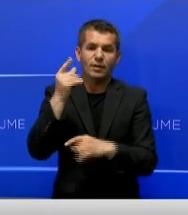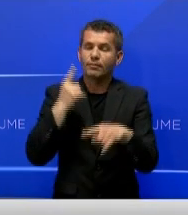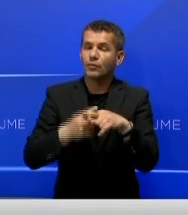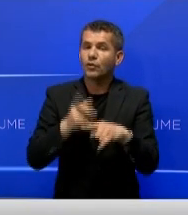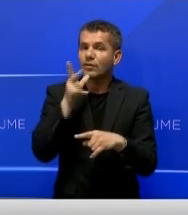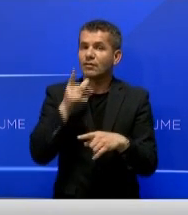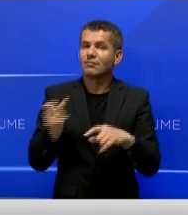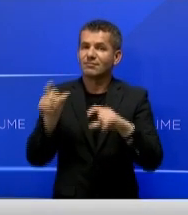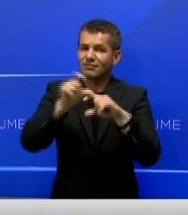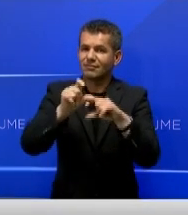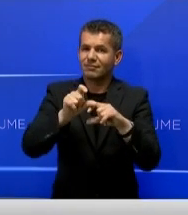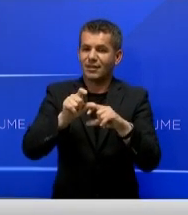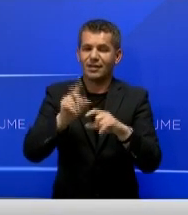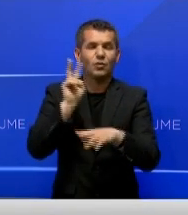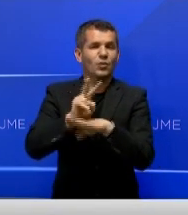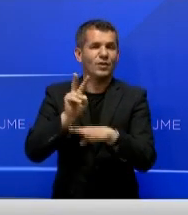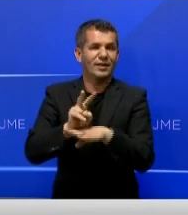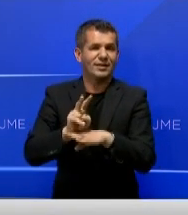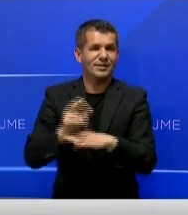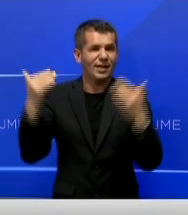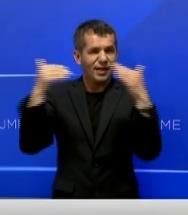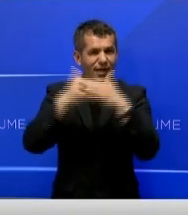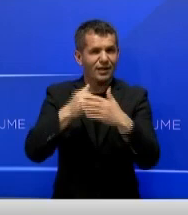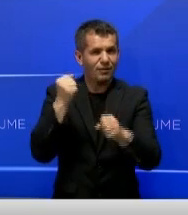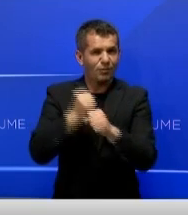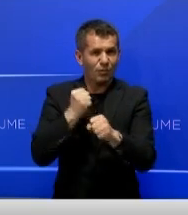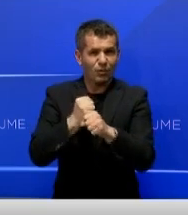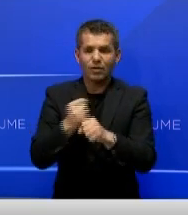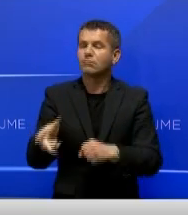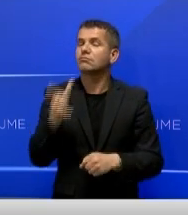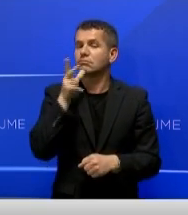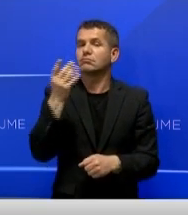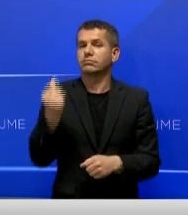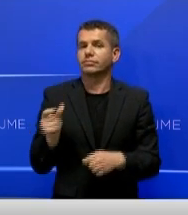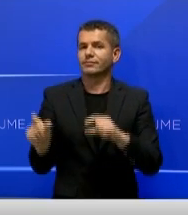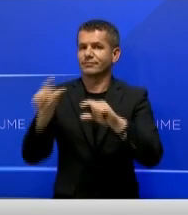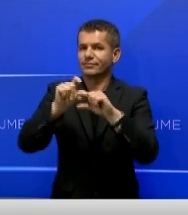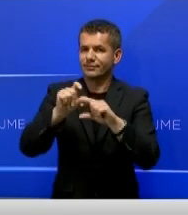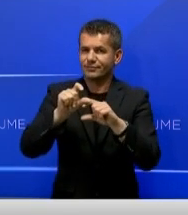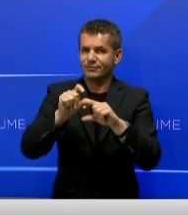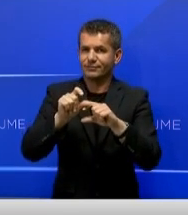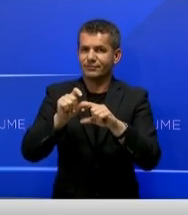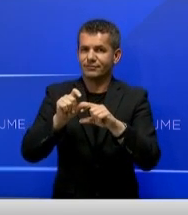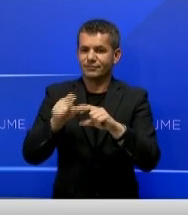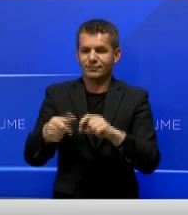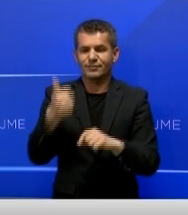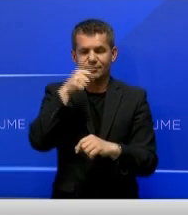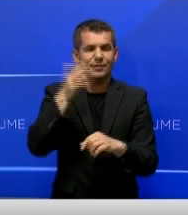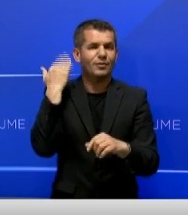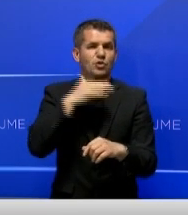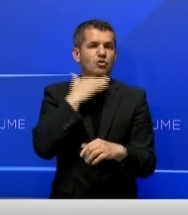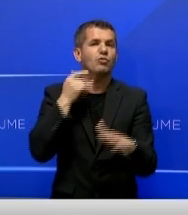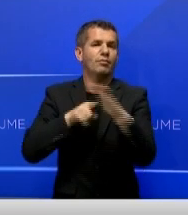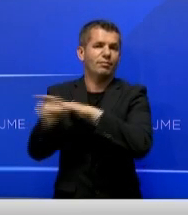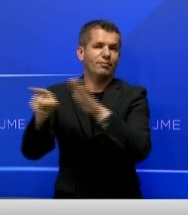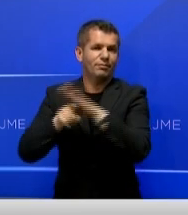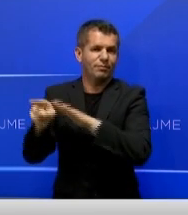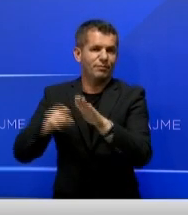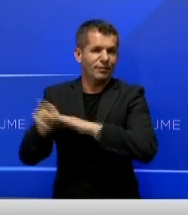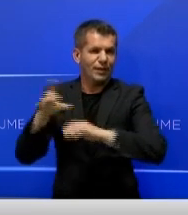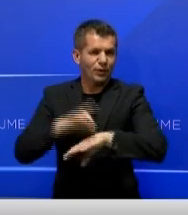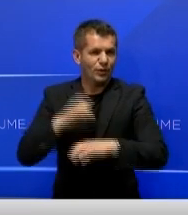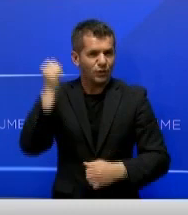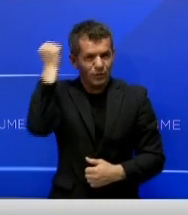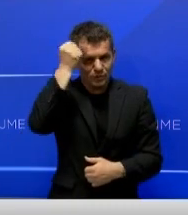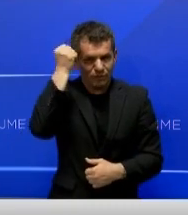shtesave për kujdestari të natës, si pas tyre do tjetë masa adekuate për të parandaluar rikje në infermjerve nga Kosova. Ndërka që president